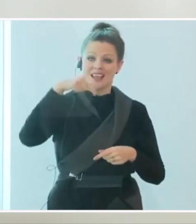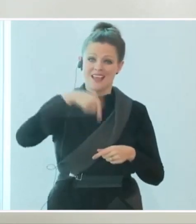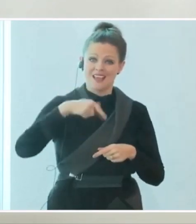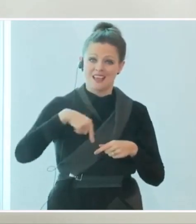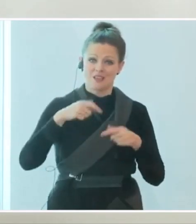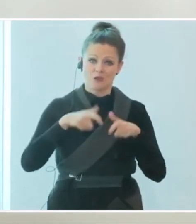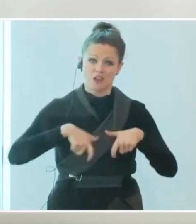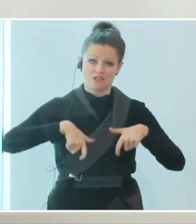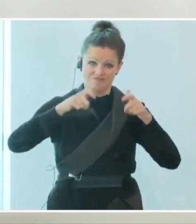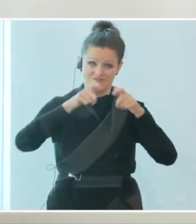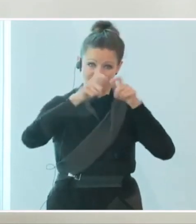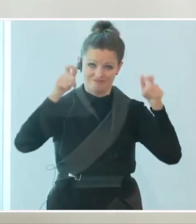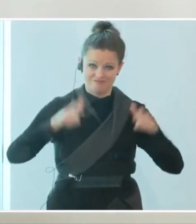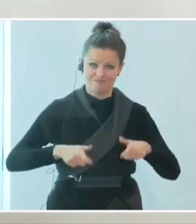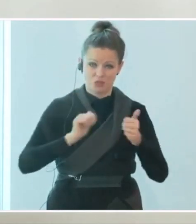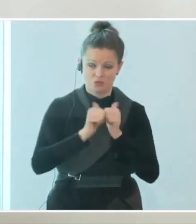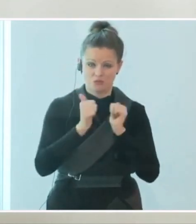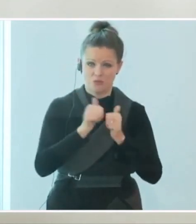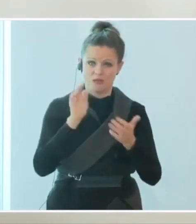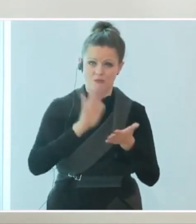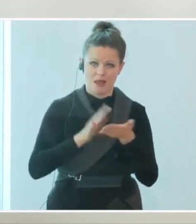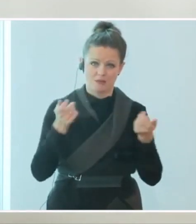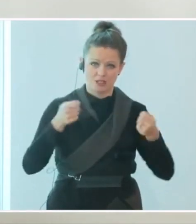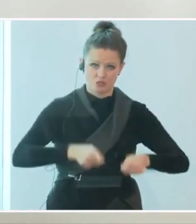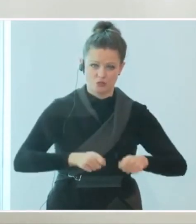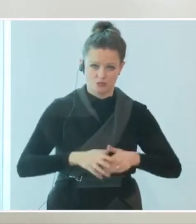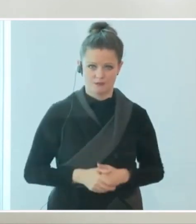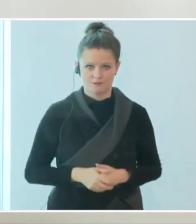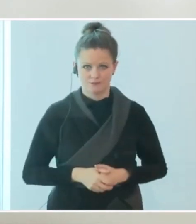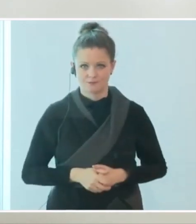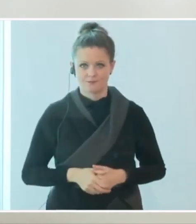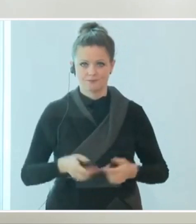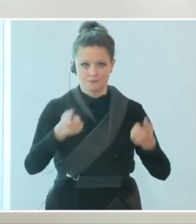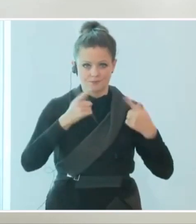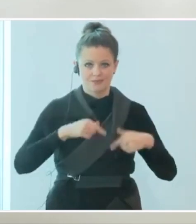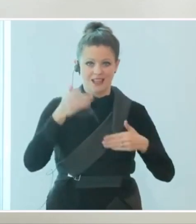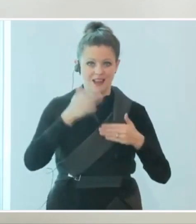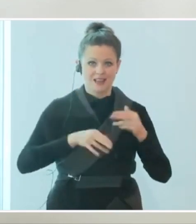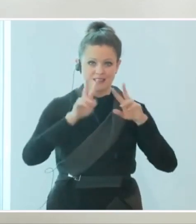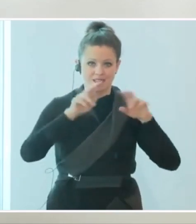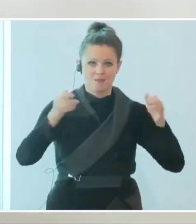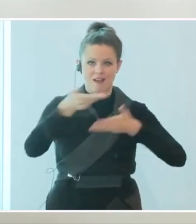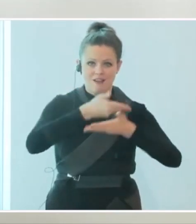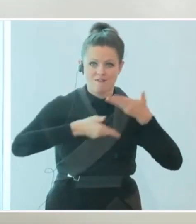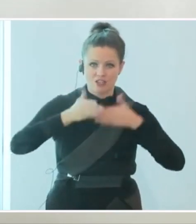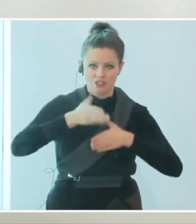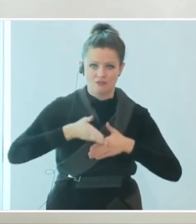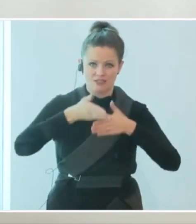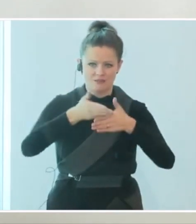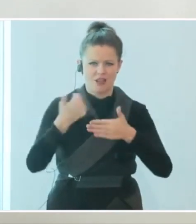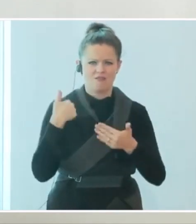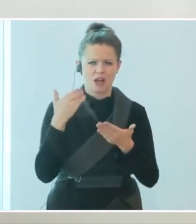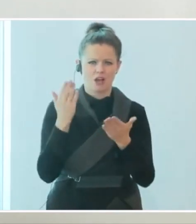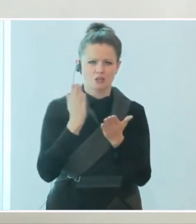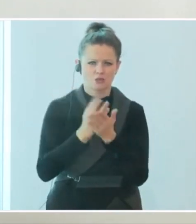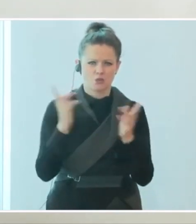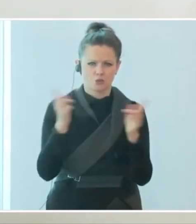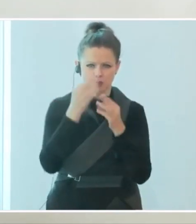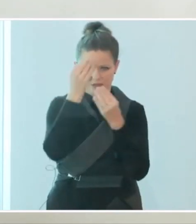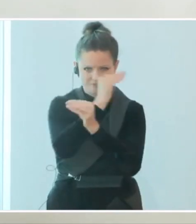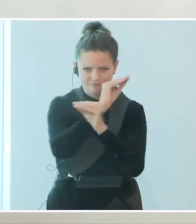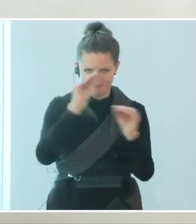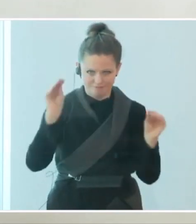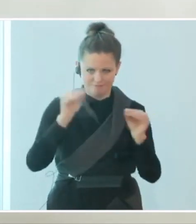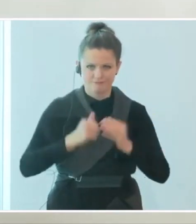leider geschlossen bleiben. Ein letztes zu den Wirtschaftshilfen, es wurde schon angedeutet, es geht uns ja da vor allem aber auch um die